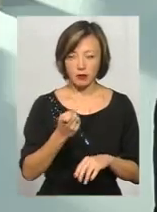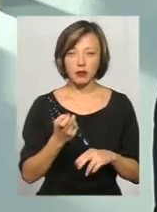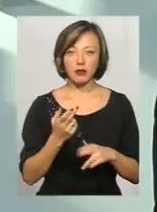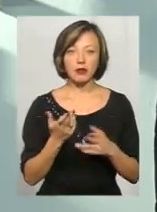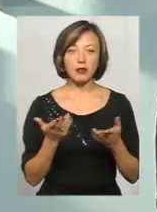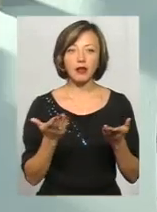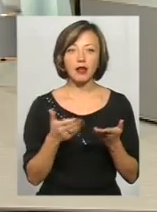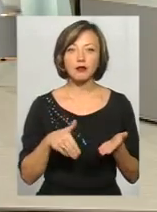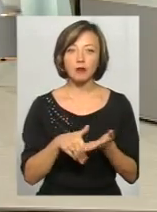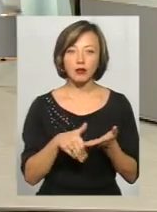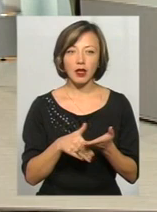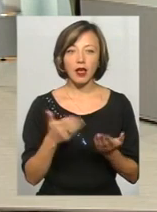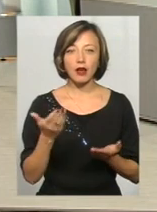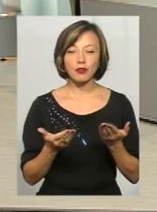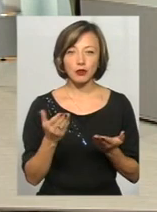Смитроя якийсь способ.